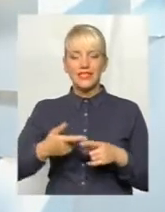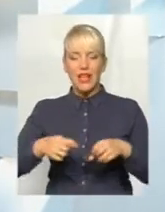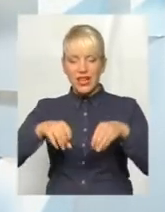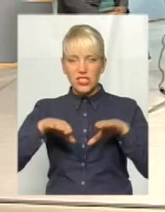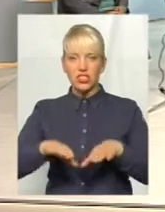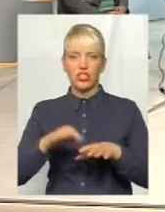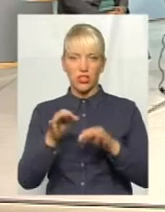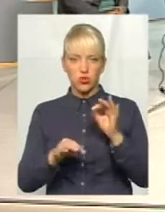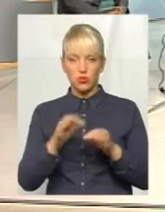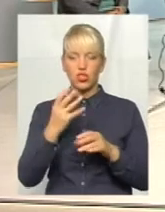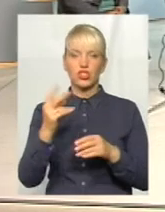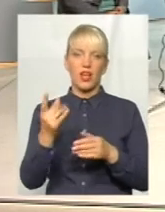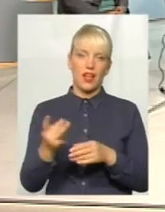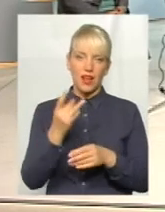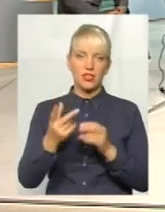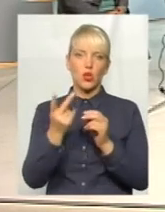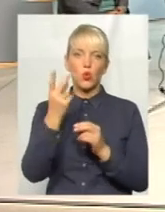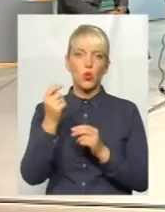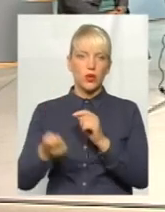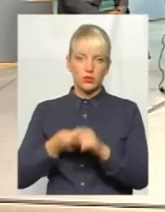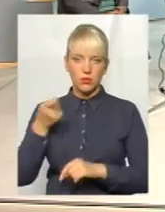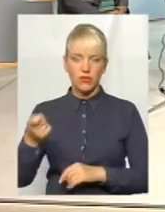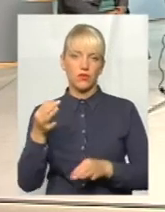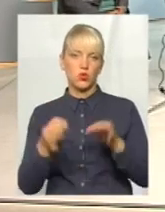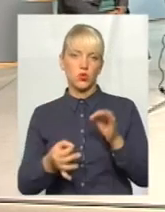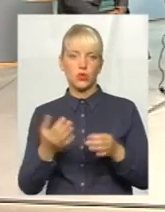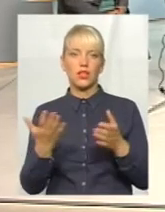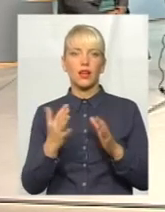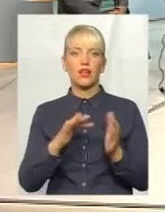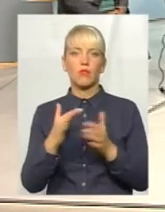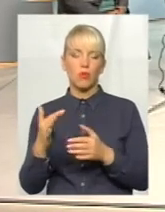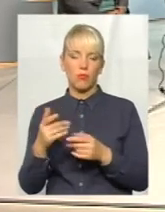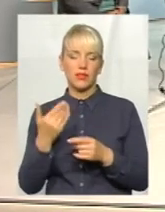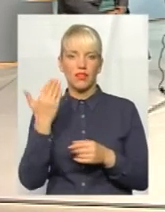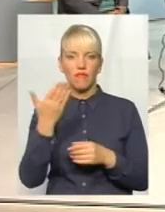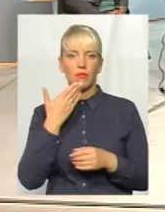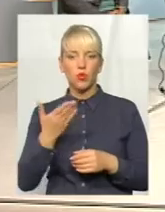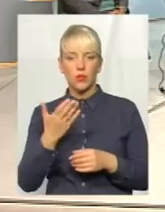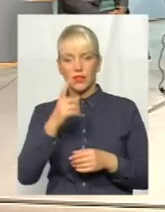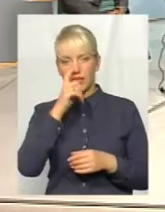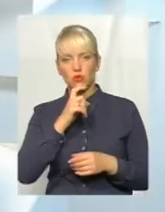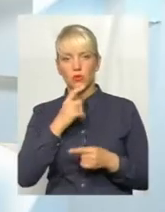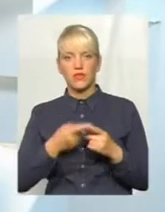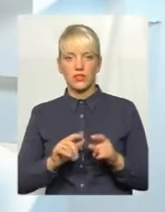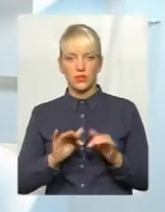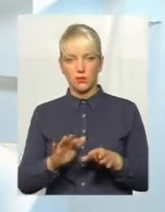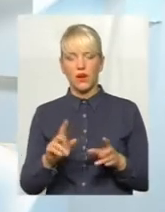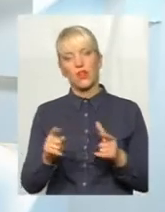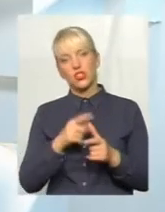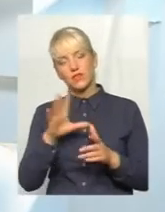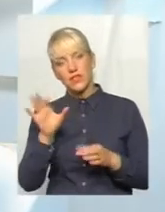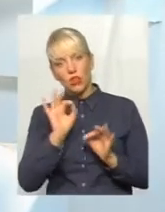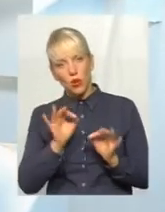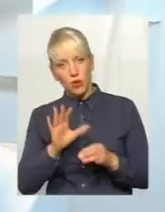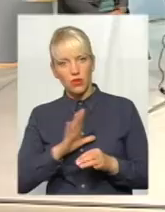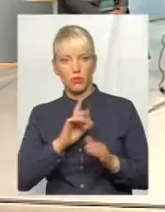взагалі, які моменти ви прокоментуєте незрозумілі для вас у цій справі? Чи все було, в принципі, нормально? Ви в нас